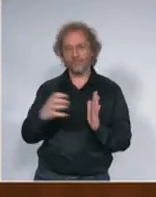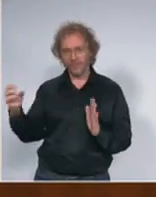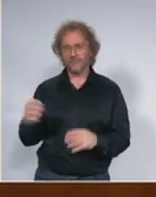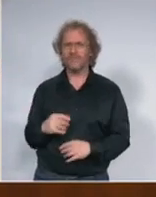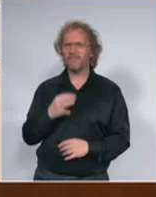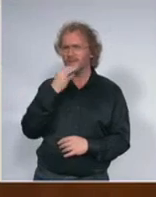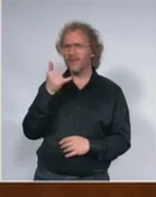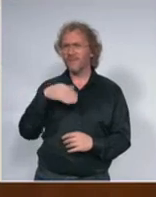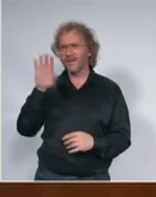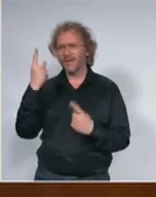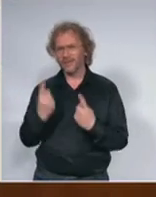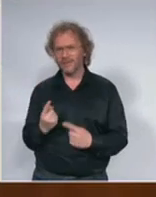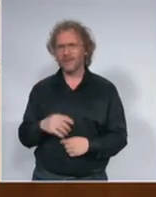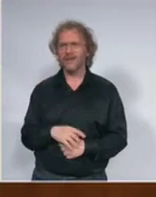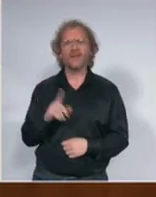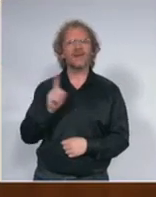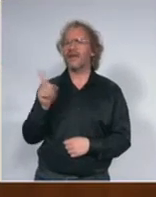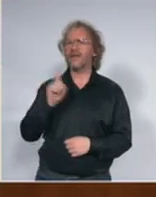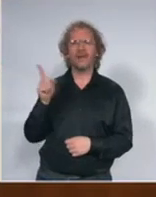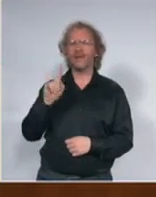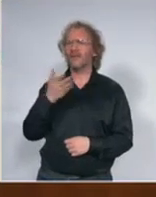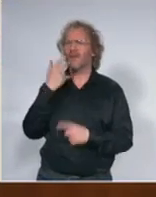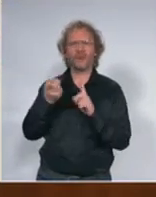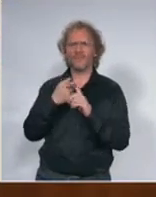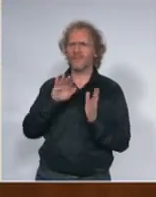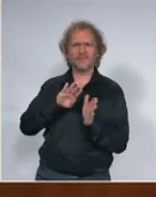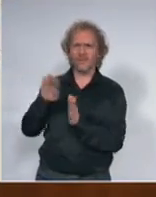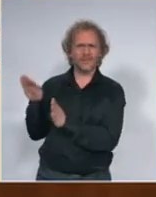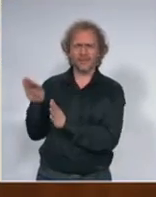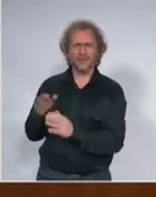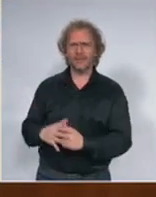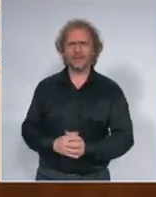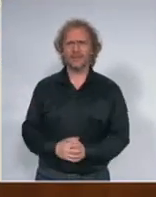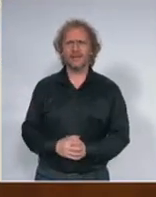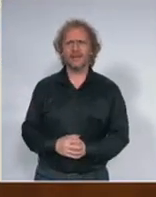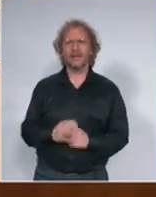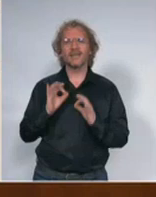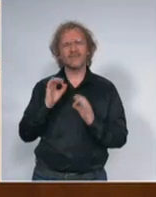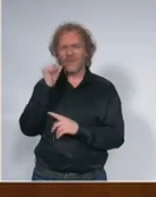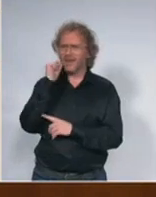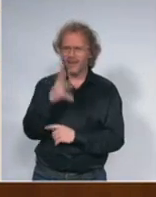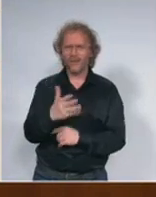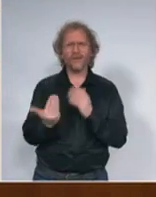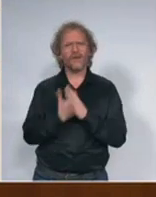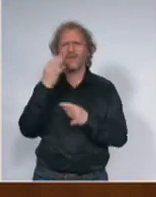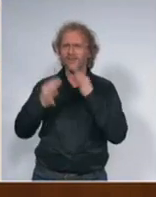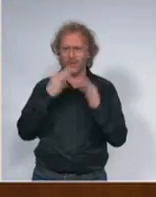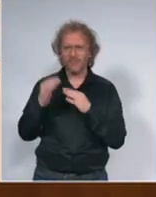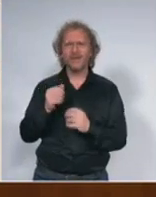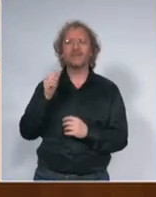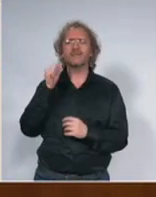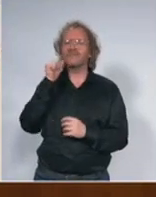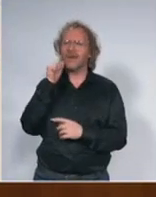to nema veze sa vanjim svaki dan je nova informacija svaki dan ćemo biti sve bliže k tom